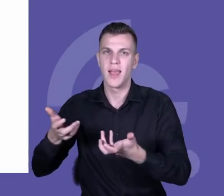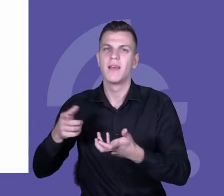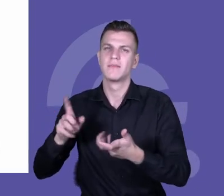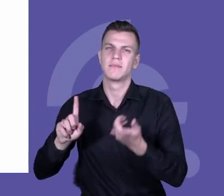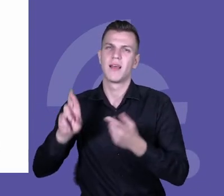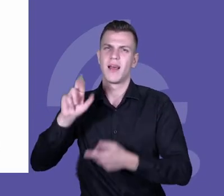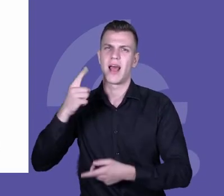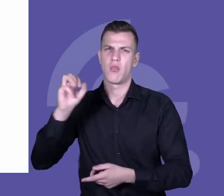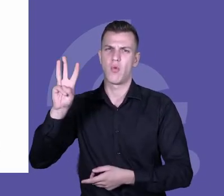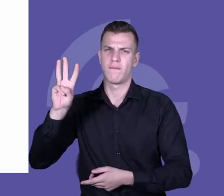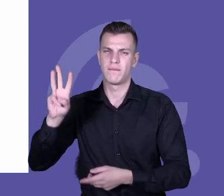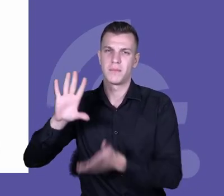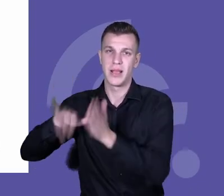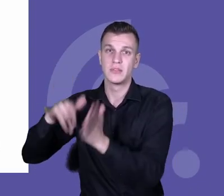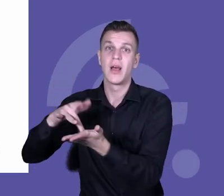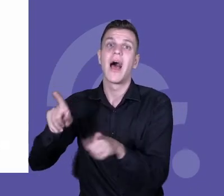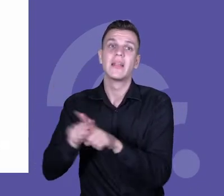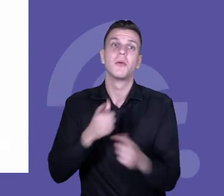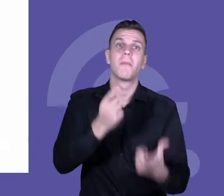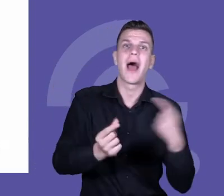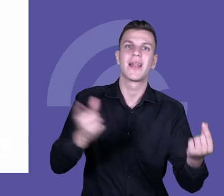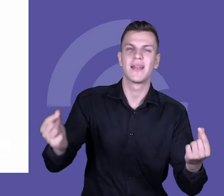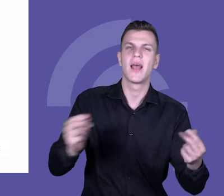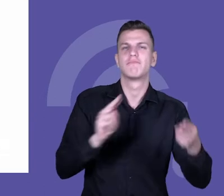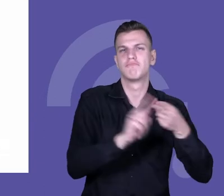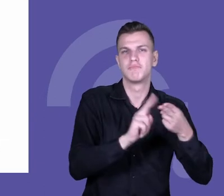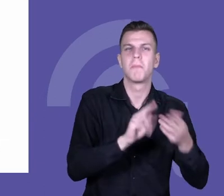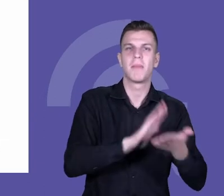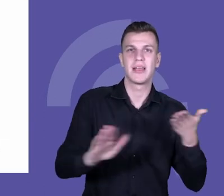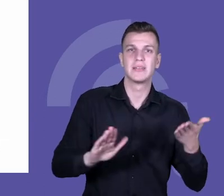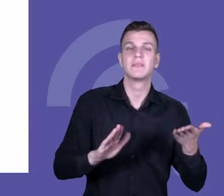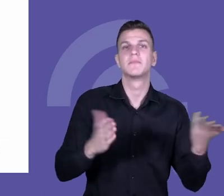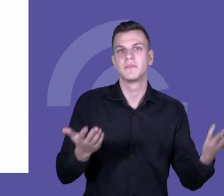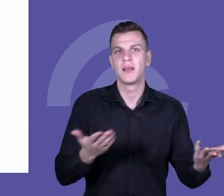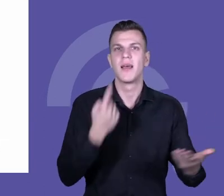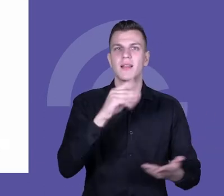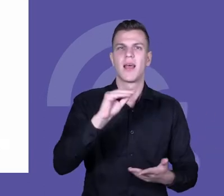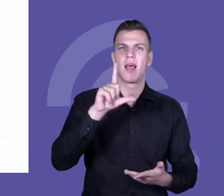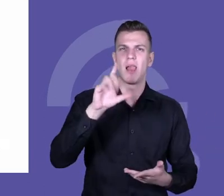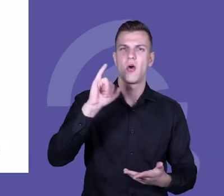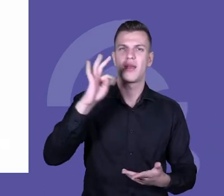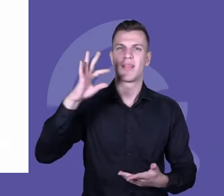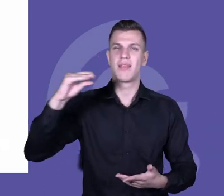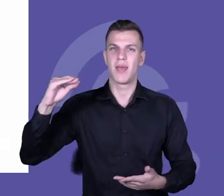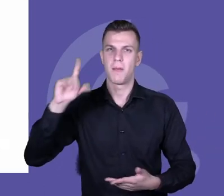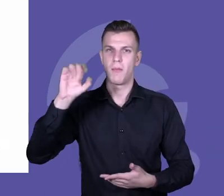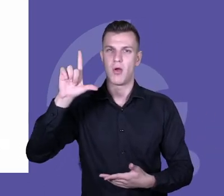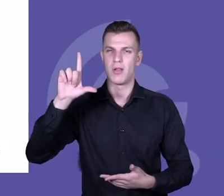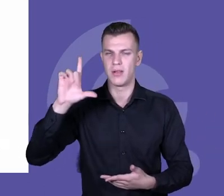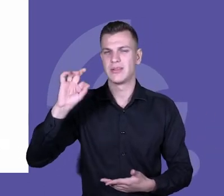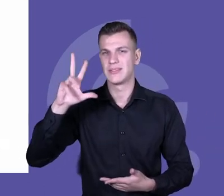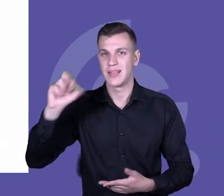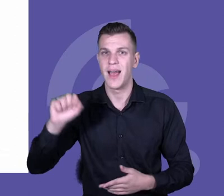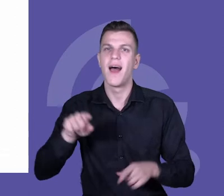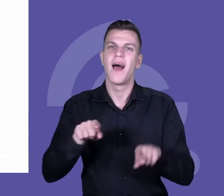wspominał. Mieliśmy też partnerów nieformalnych, czyli Deloitte Polska i Zwolnieni z teorii. I w takim gronie